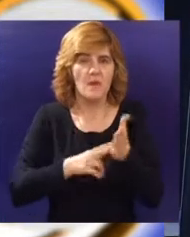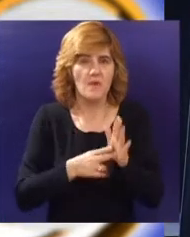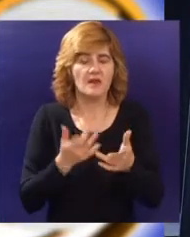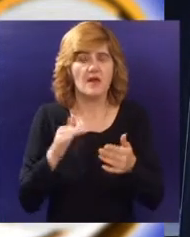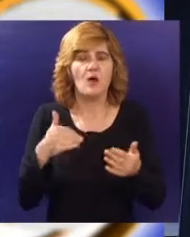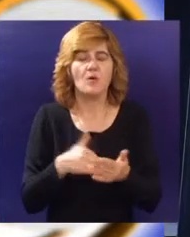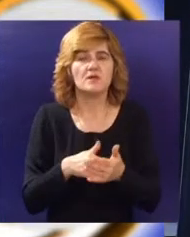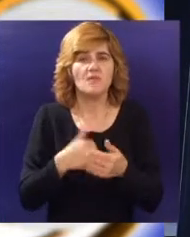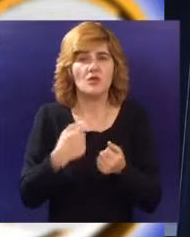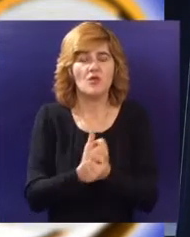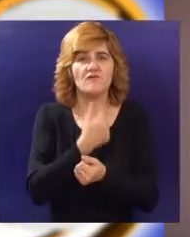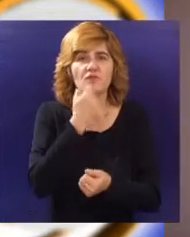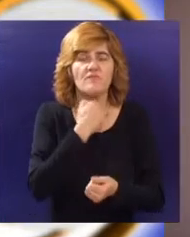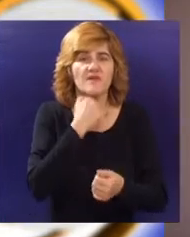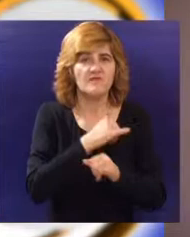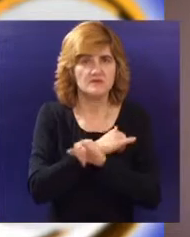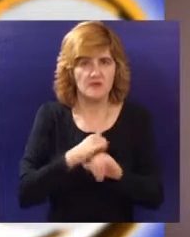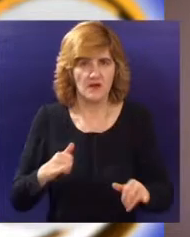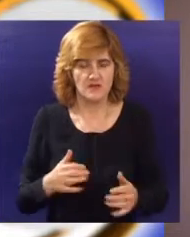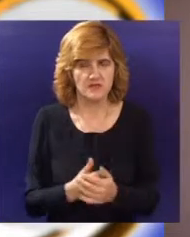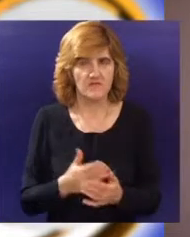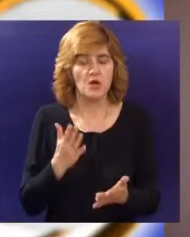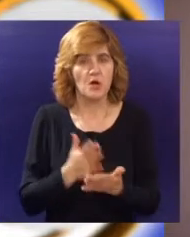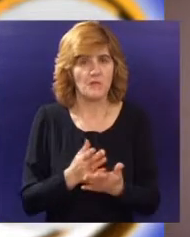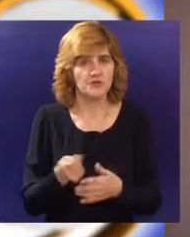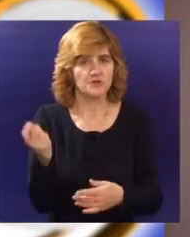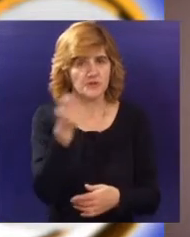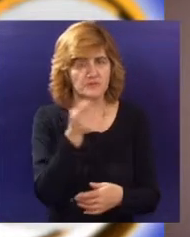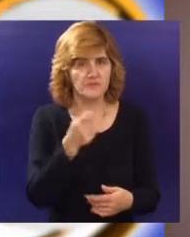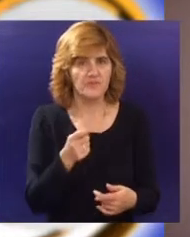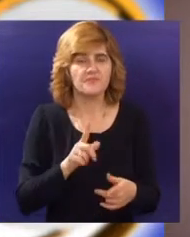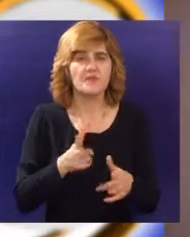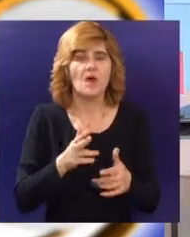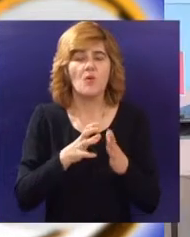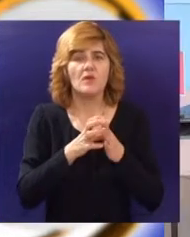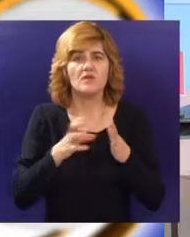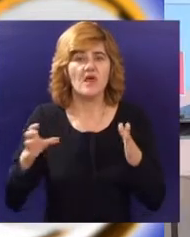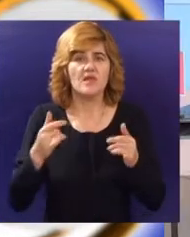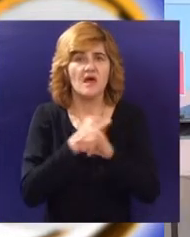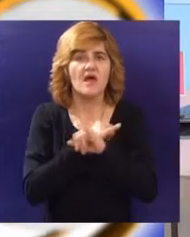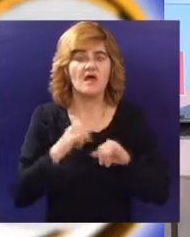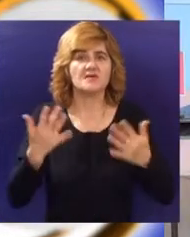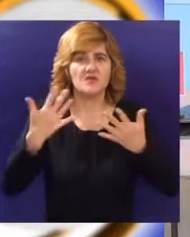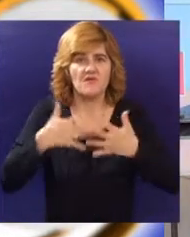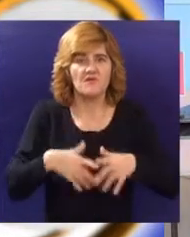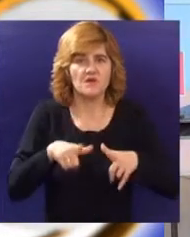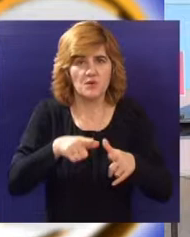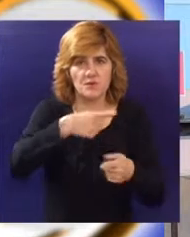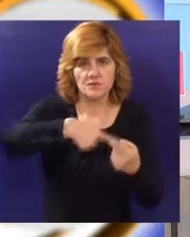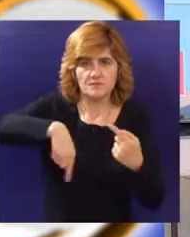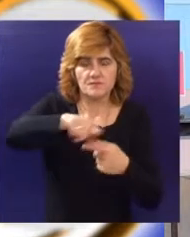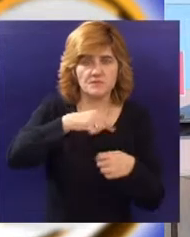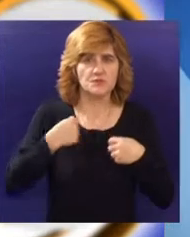novih logističkih centara. Na osnovu rezultata analiza biće kreirana studija i preporuke za dalje razvoj logističkih centara u pograničnoj regiji.